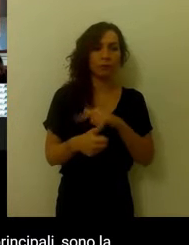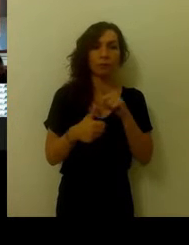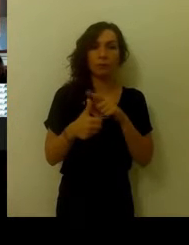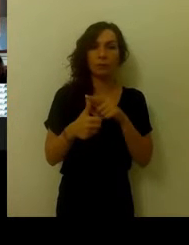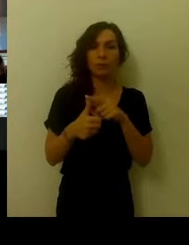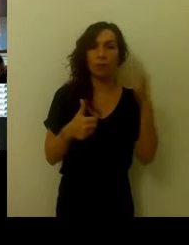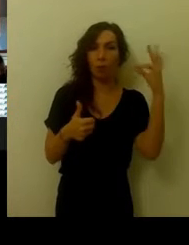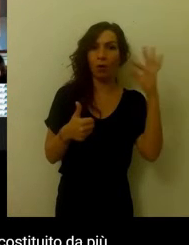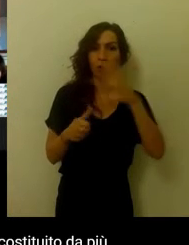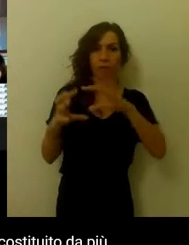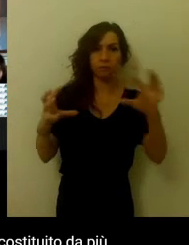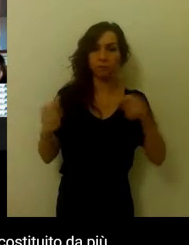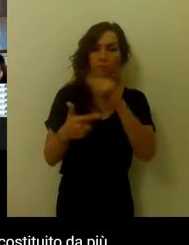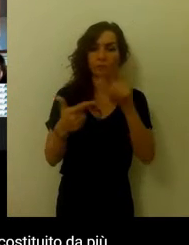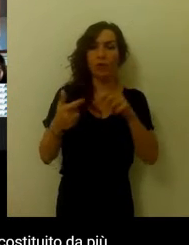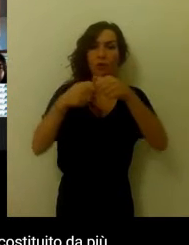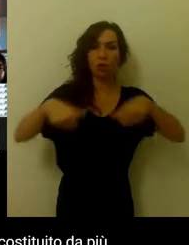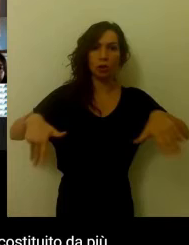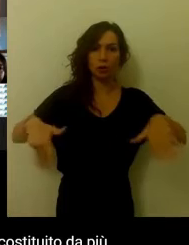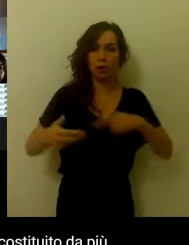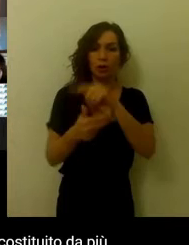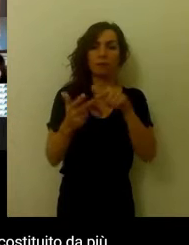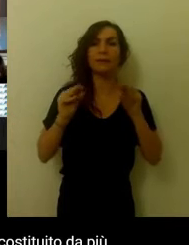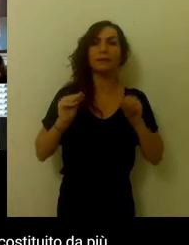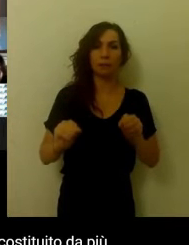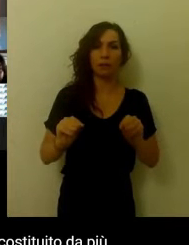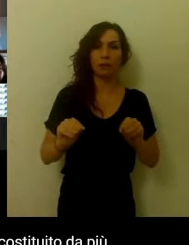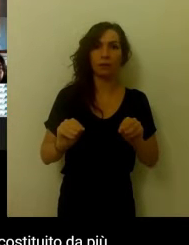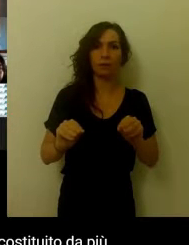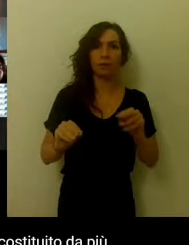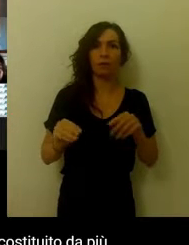sono la multidimensionalità, la gerarchia e la stabilità.